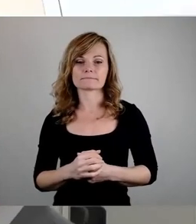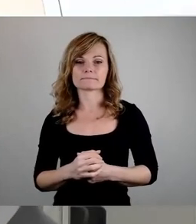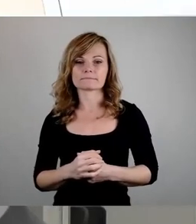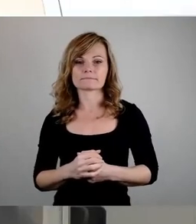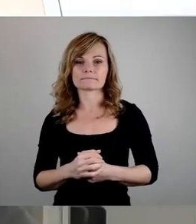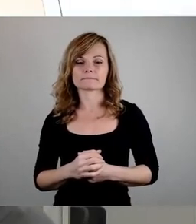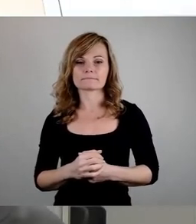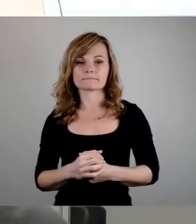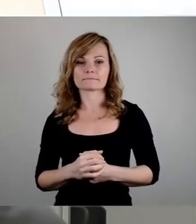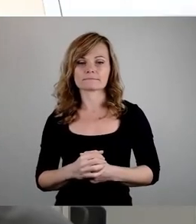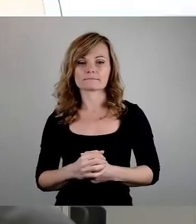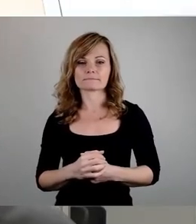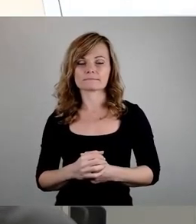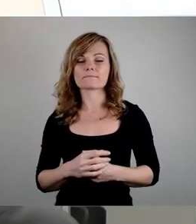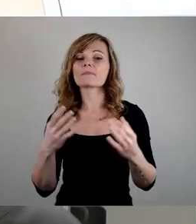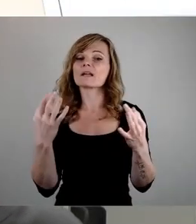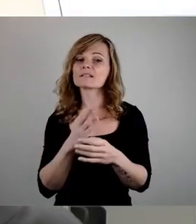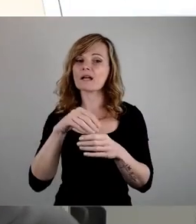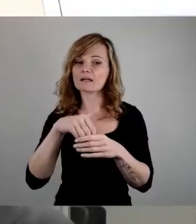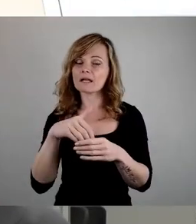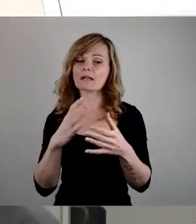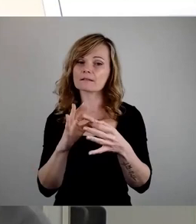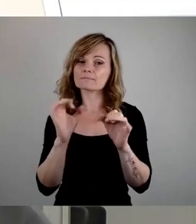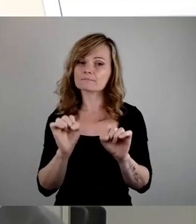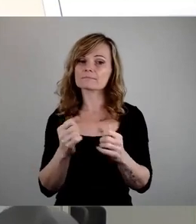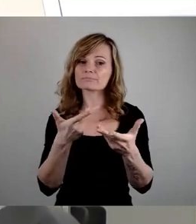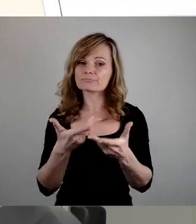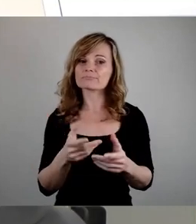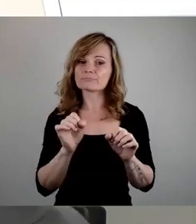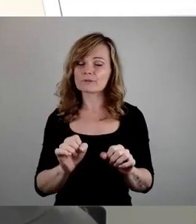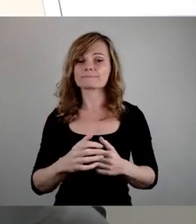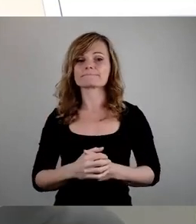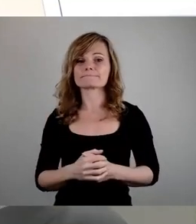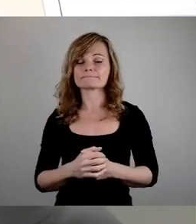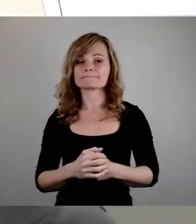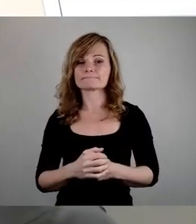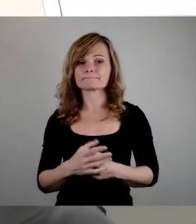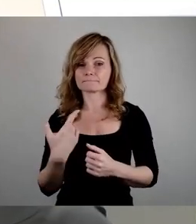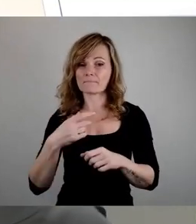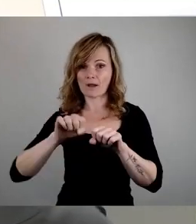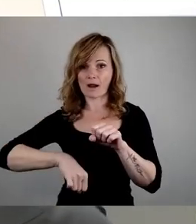Zum Sachverhalt können Sie gerne reden, aber eben nie. Ich würde es jetzt unterbrechen.